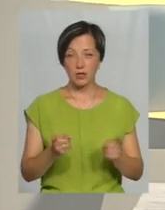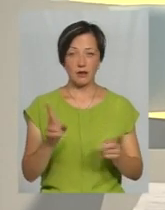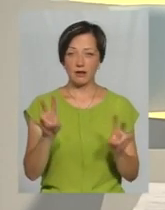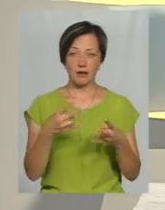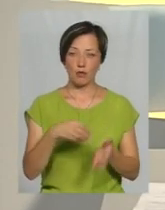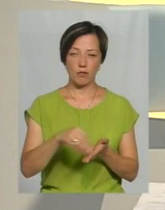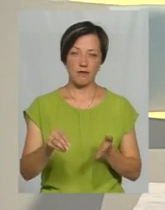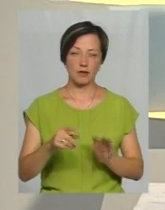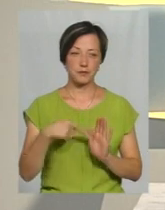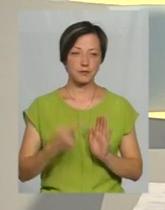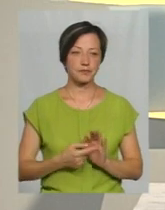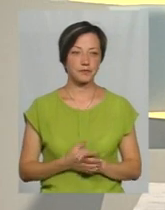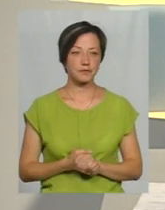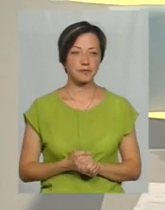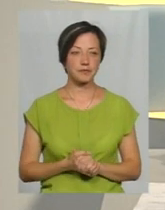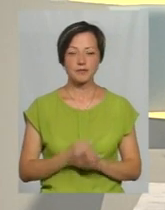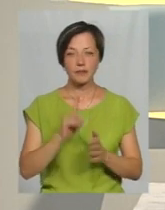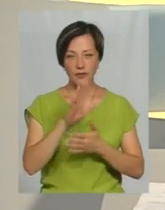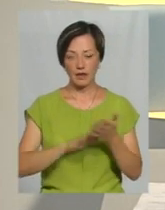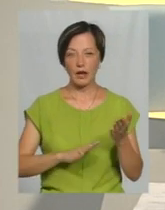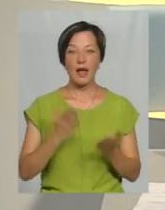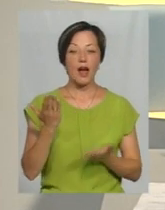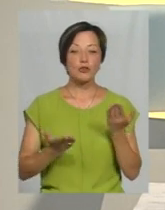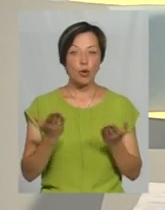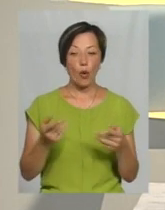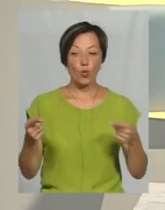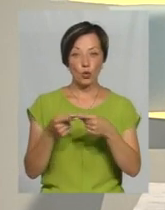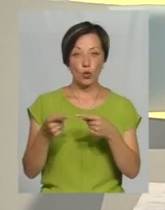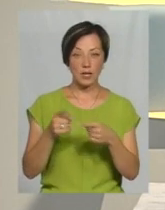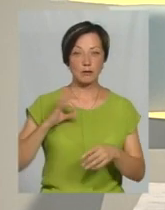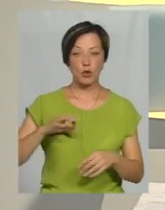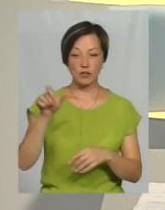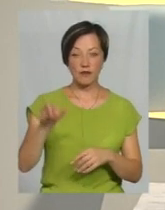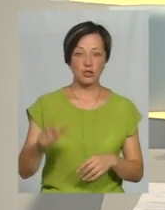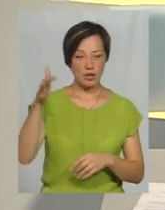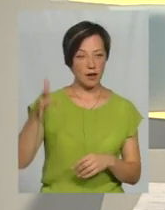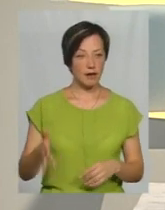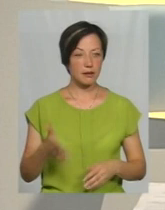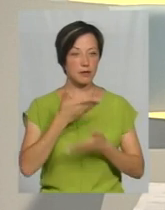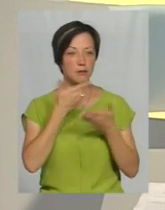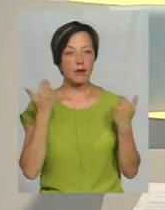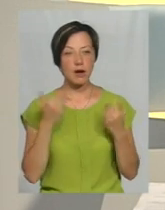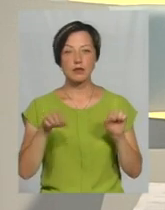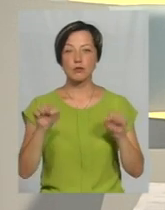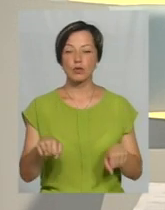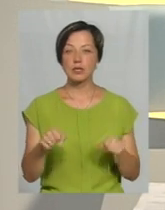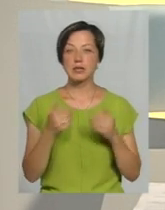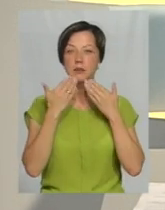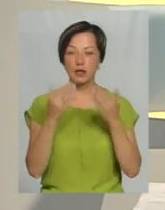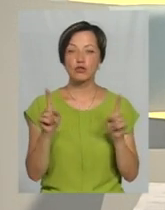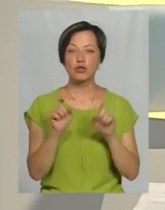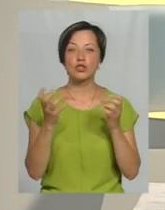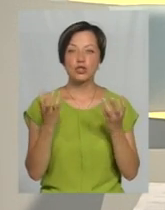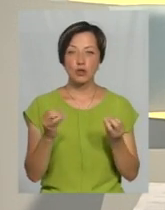купувати. А якщо немає куточка споживача і, до прикладу, немає змоги запитати, що ще